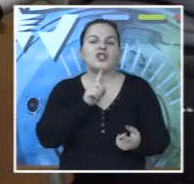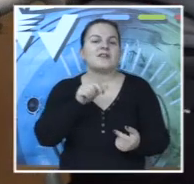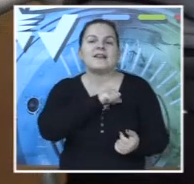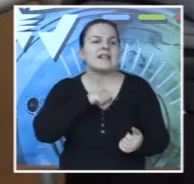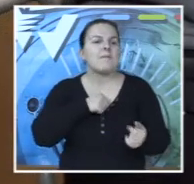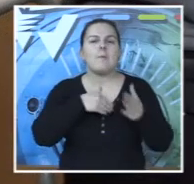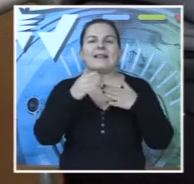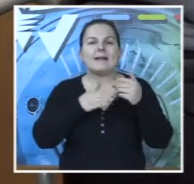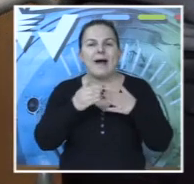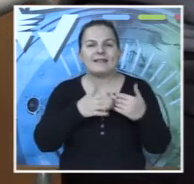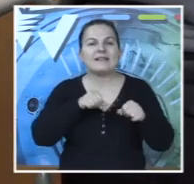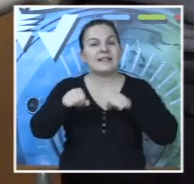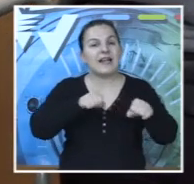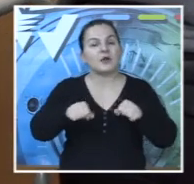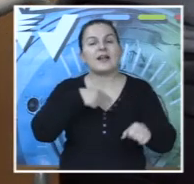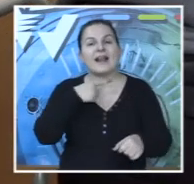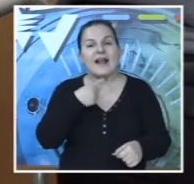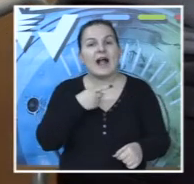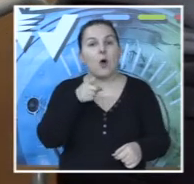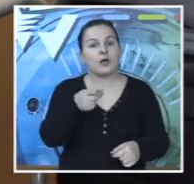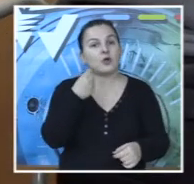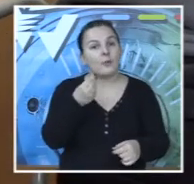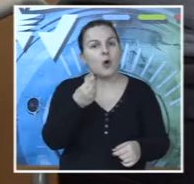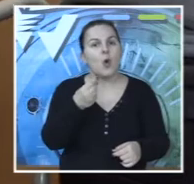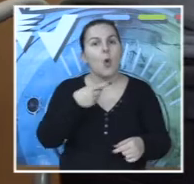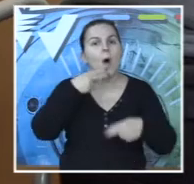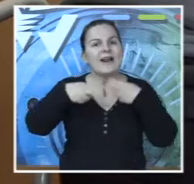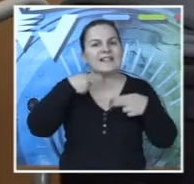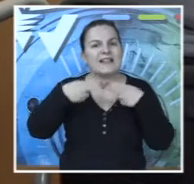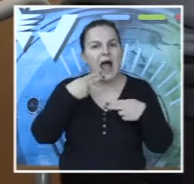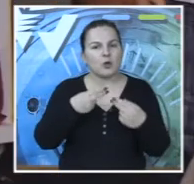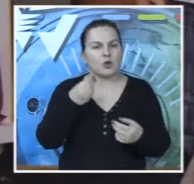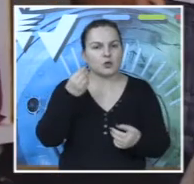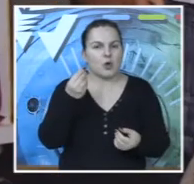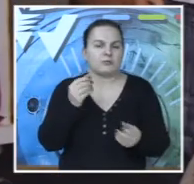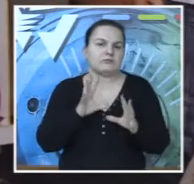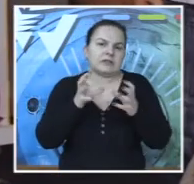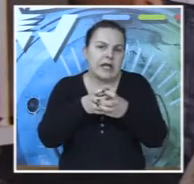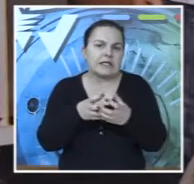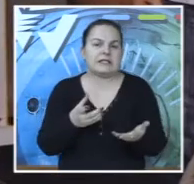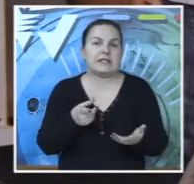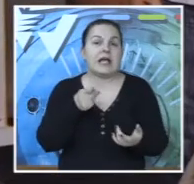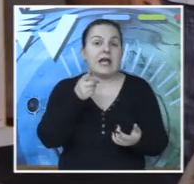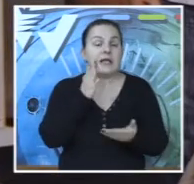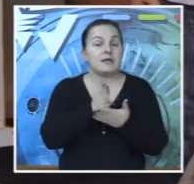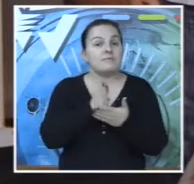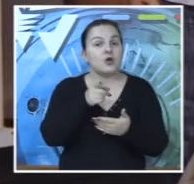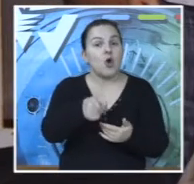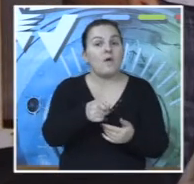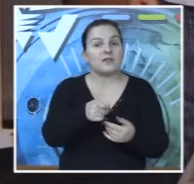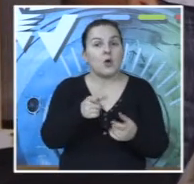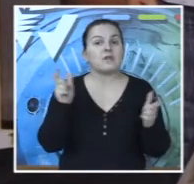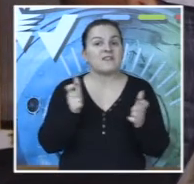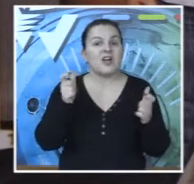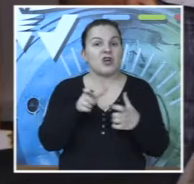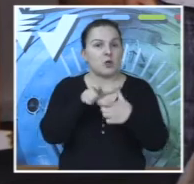Govoreći ne samo o matematici, direktor je na glasju, njegovo angažovanje u recitatorskoj sekciji, čiji su plodi nastupi u svečanoj sali